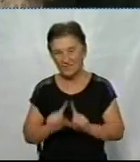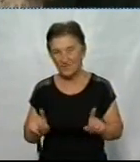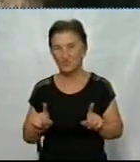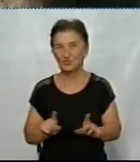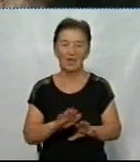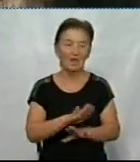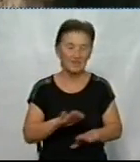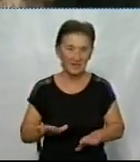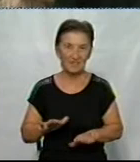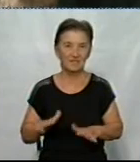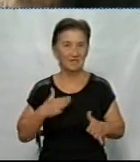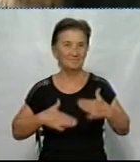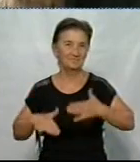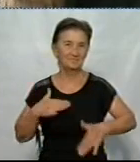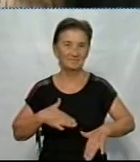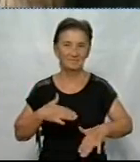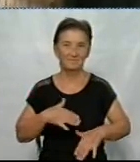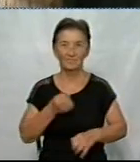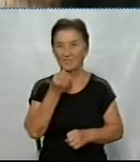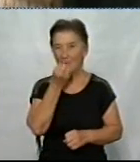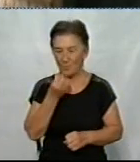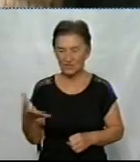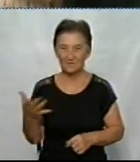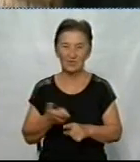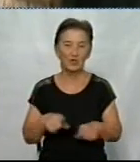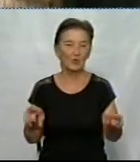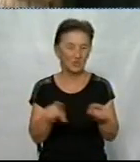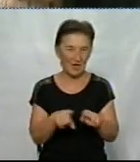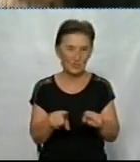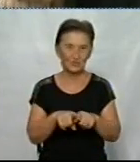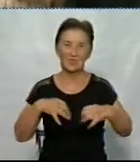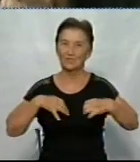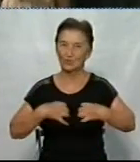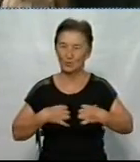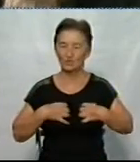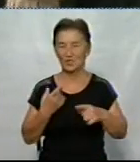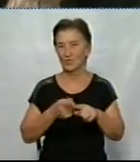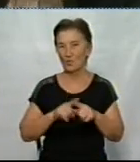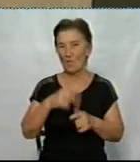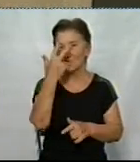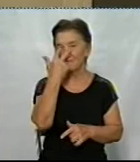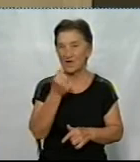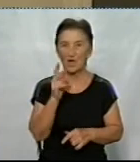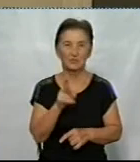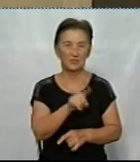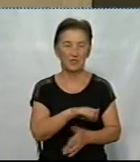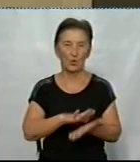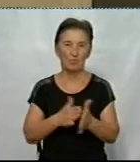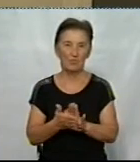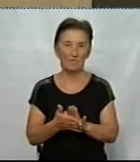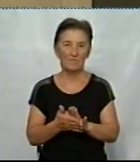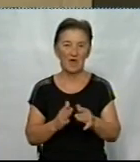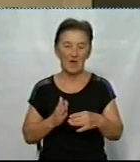налаштовані позитивно, вони також дуже скучили і тому звикають до цих умов. На вході зустрічає